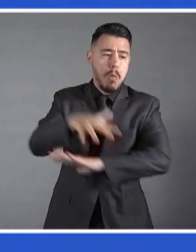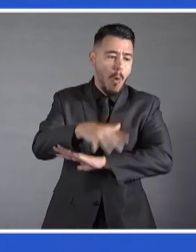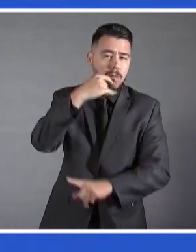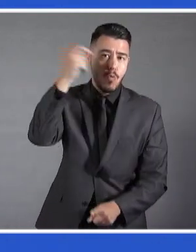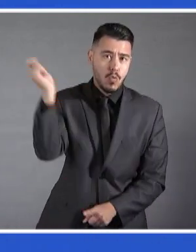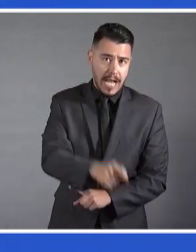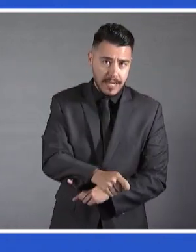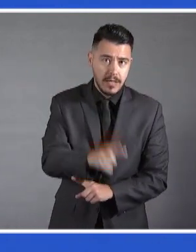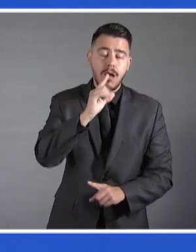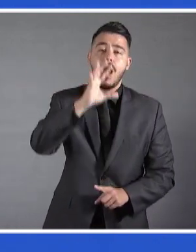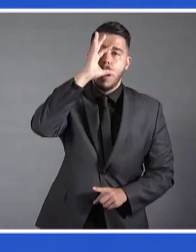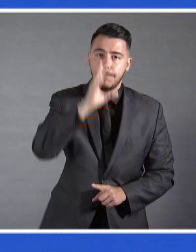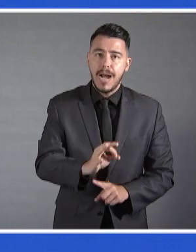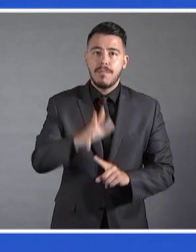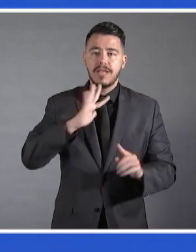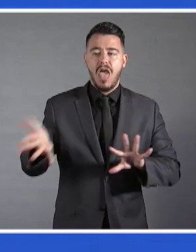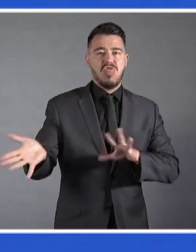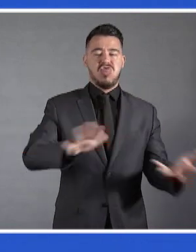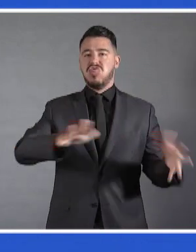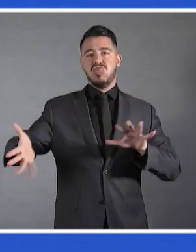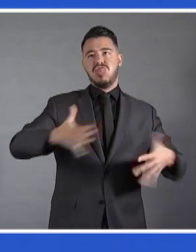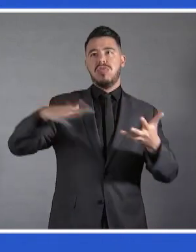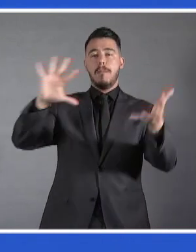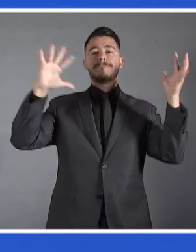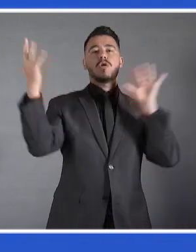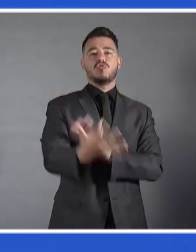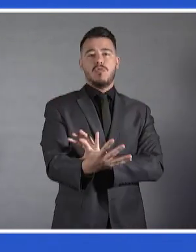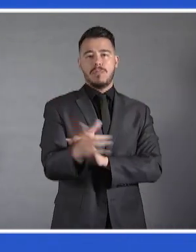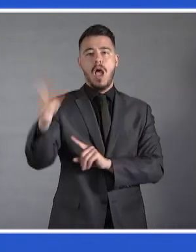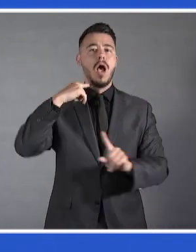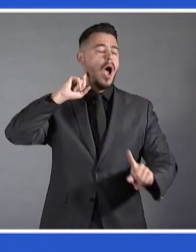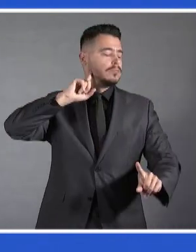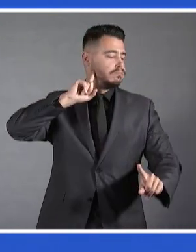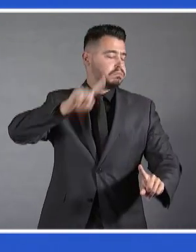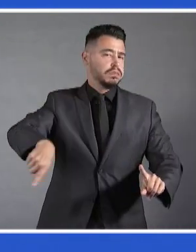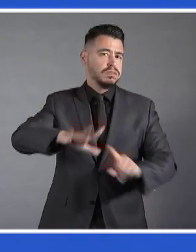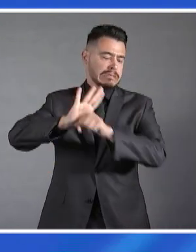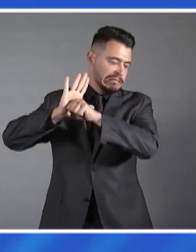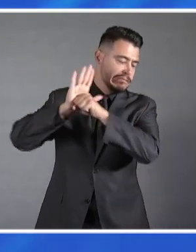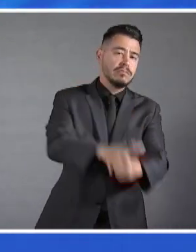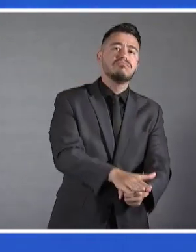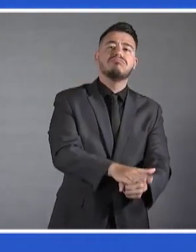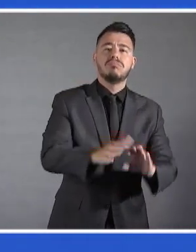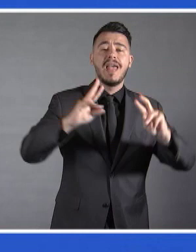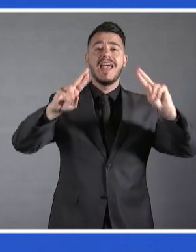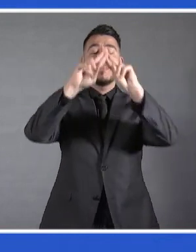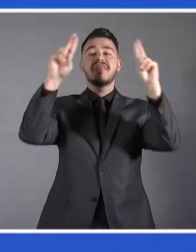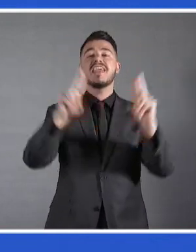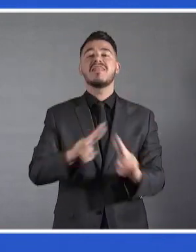γεωπολιτικά δεδομένα. Καταπατεί κάθε έννοια διεθνούς νομιότητας.